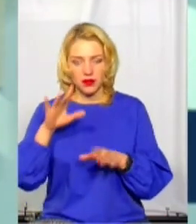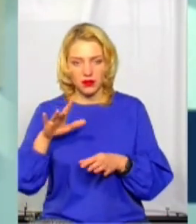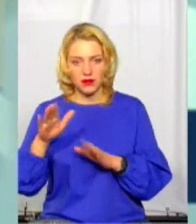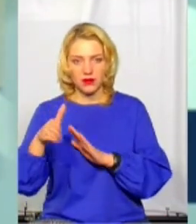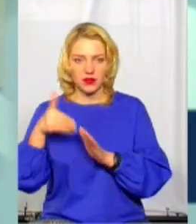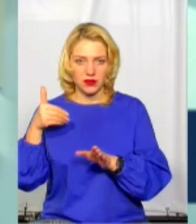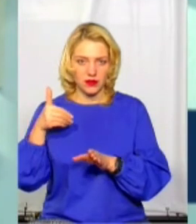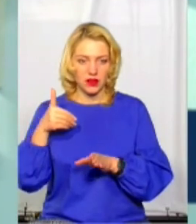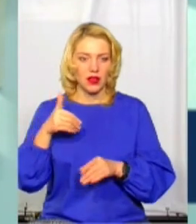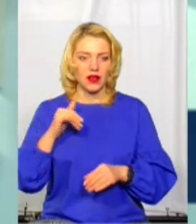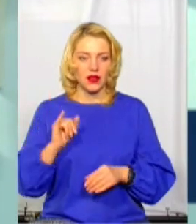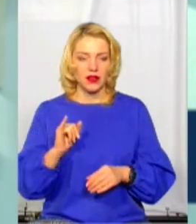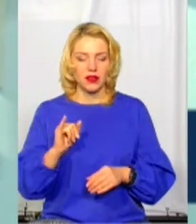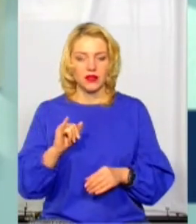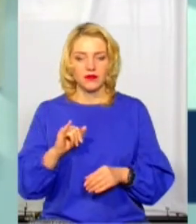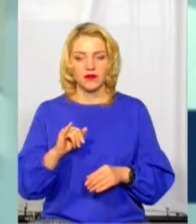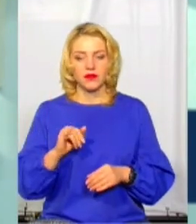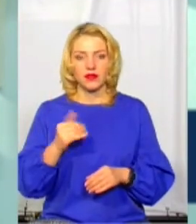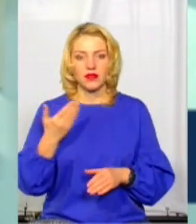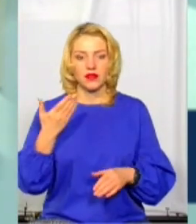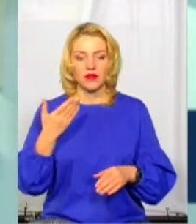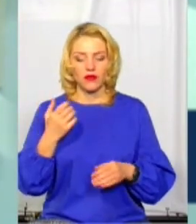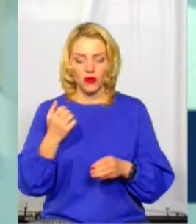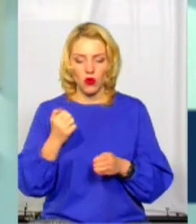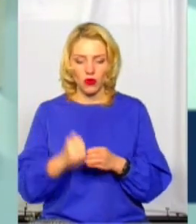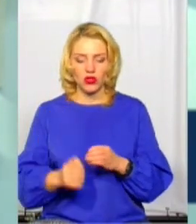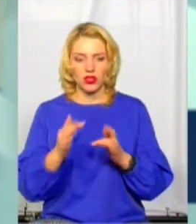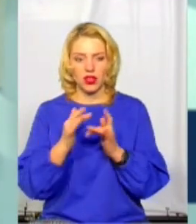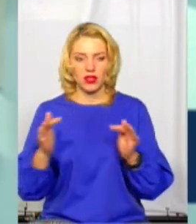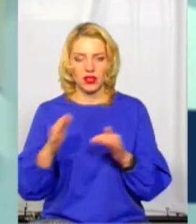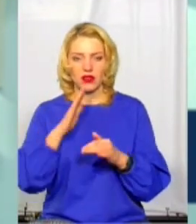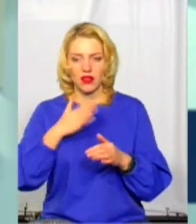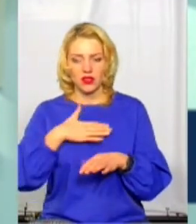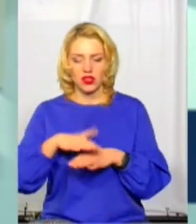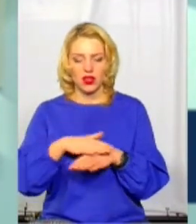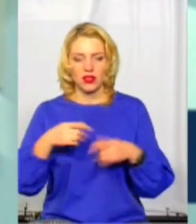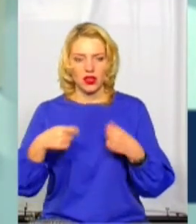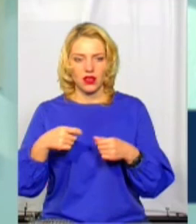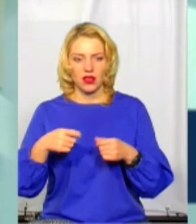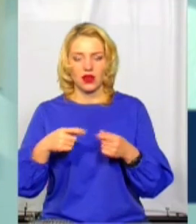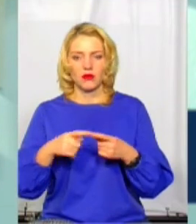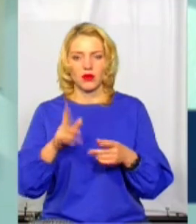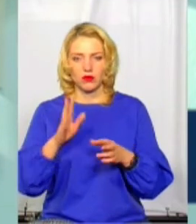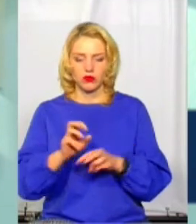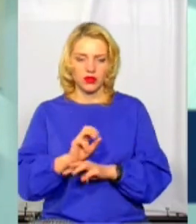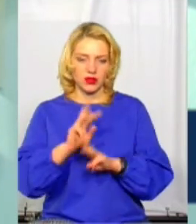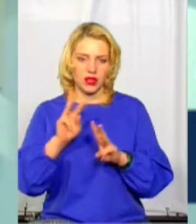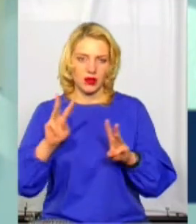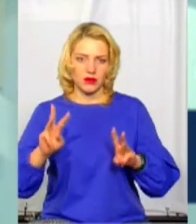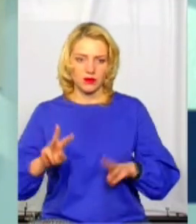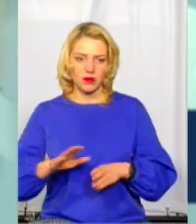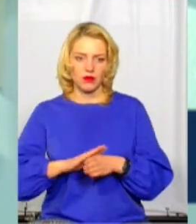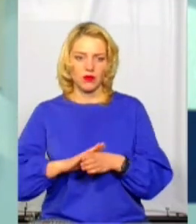це новорічна ніч. Але в цілому кожна ялинка, особливо наш ярмарок, це наша центральна ялинка, буде забезпечена